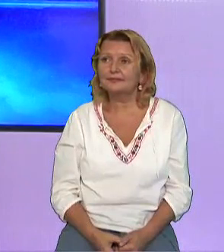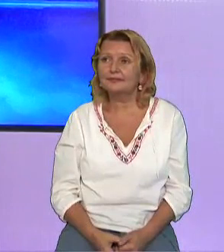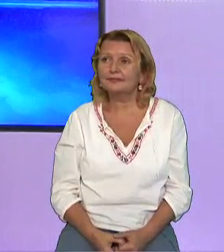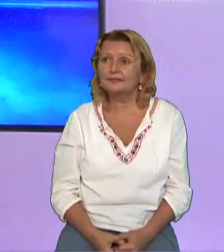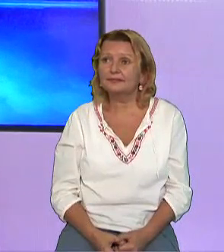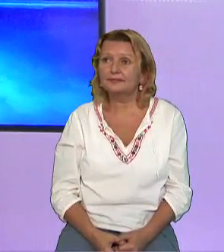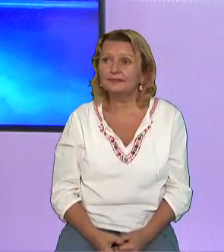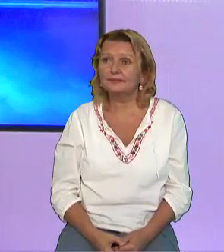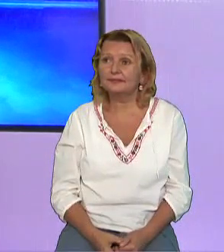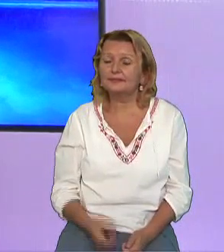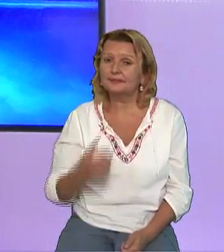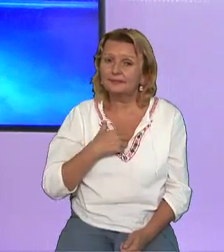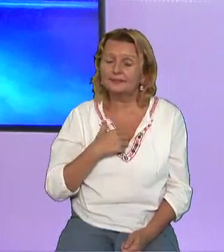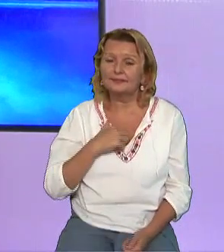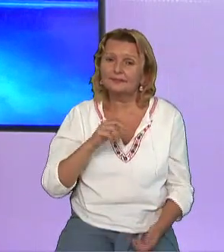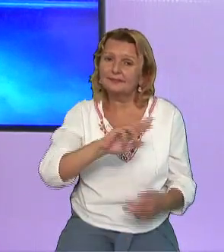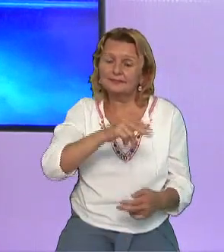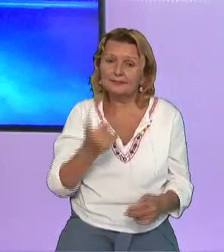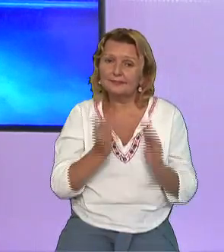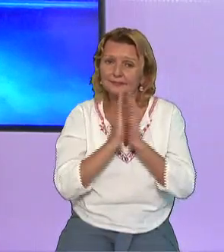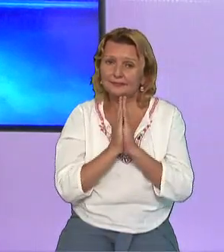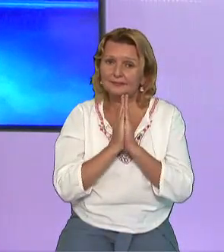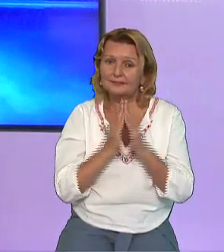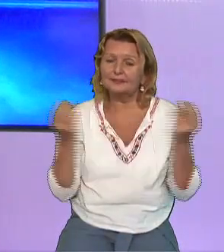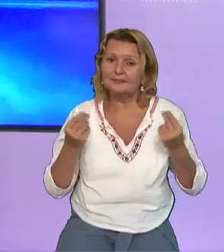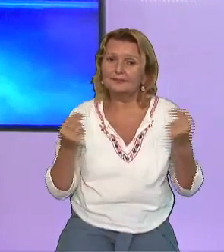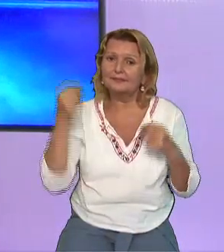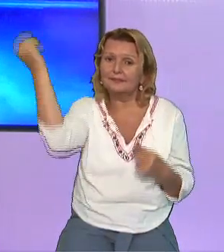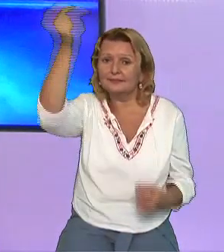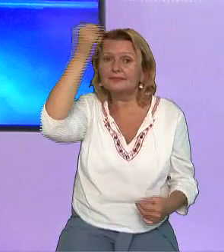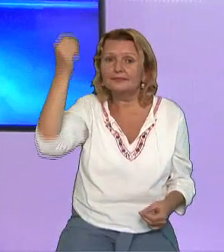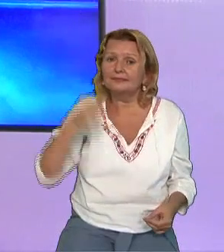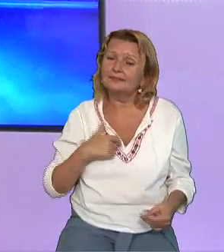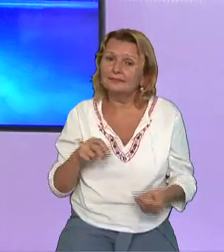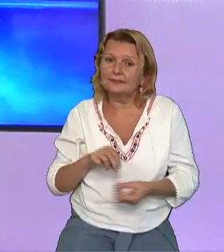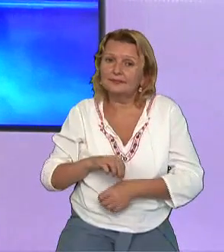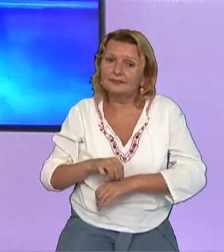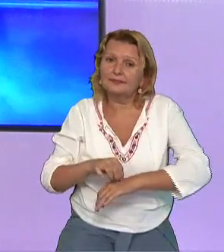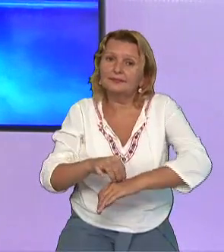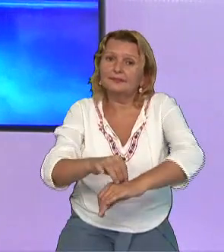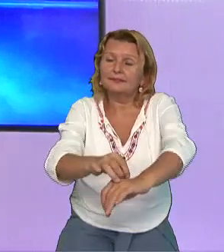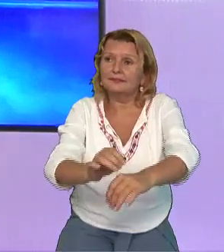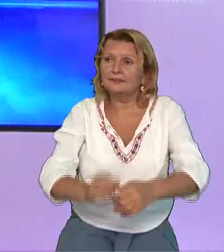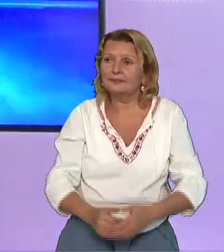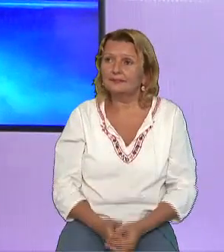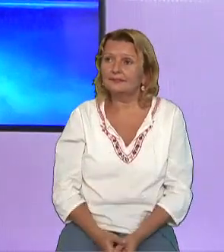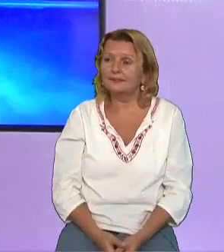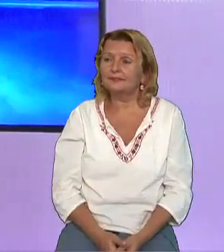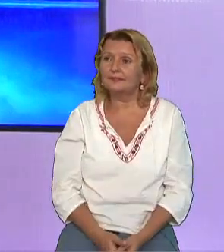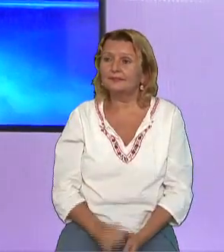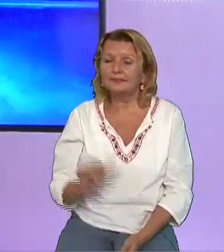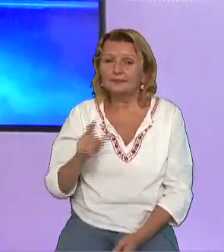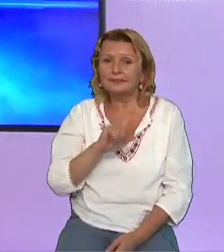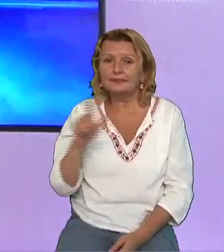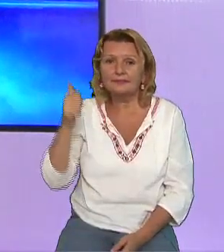De aceea vă invit să ne rugăm ca Dumnezeu să ne conducă, Și nimic, niciun gând să nu apară din altă parte, Pentru a ne tulbura și pentru a